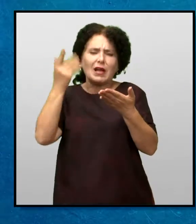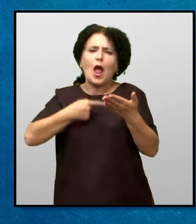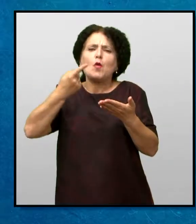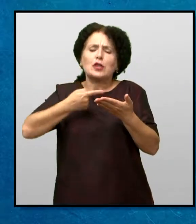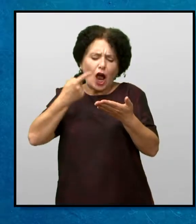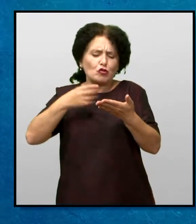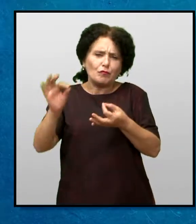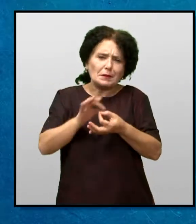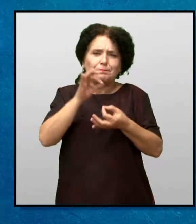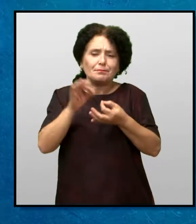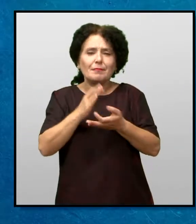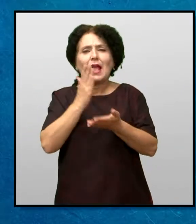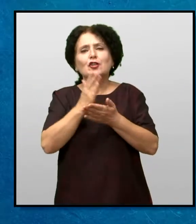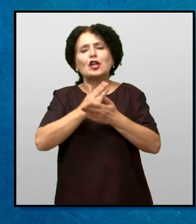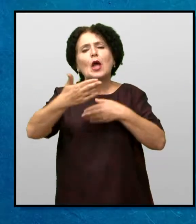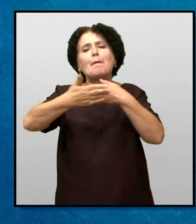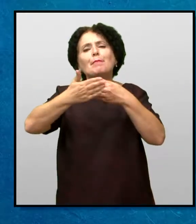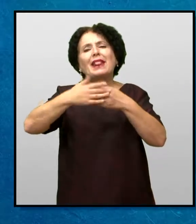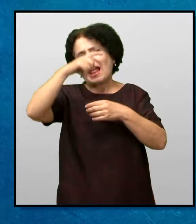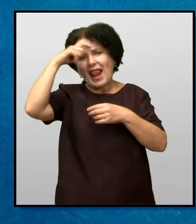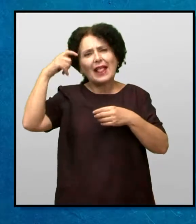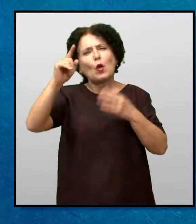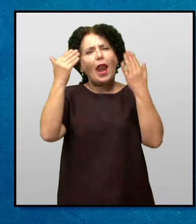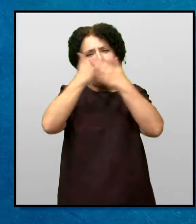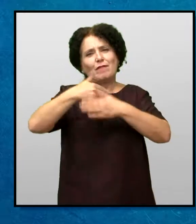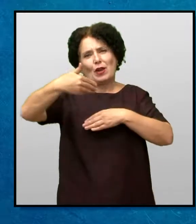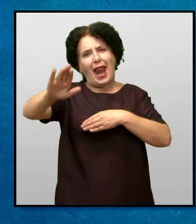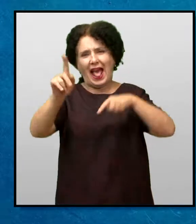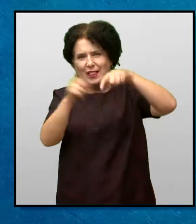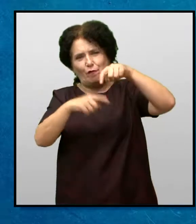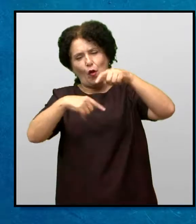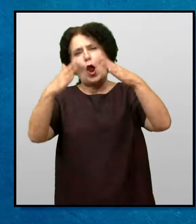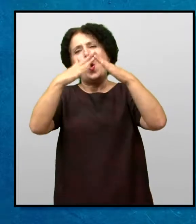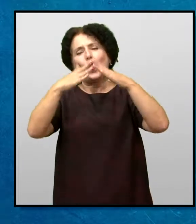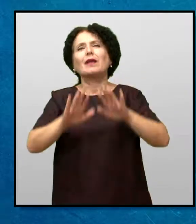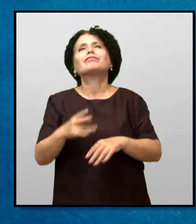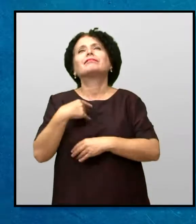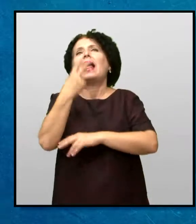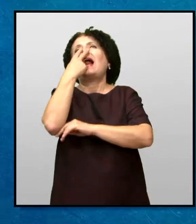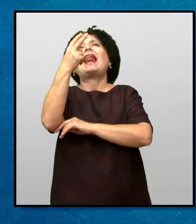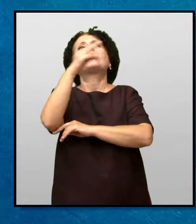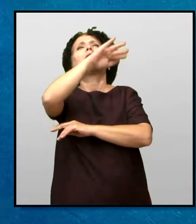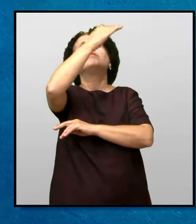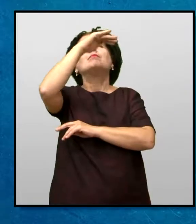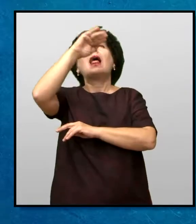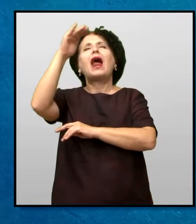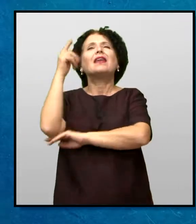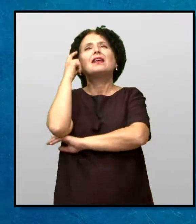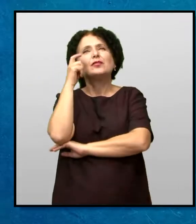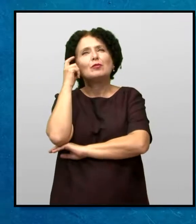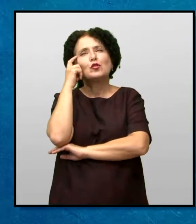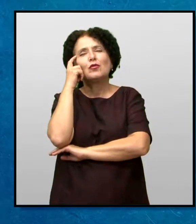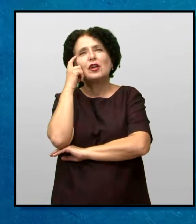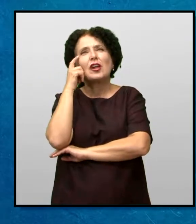Често, кога ке седнеше пред куќата во летните вечери Таа ке погледнеше кон близката планина И